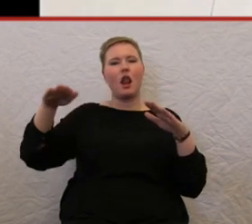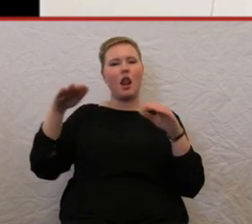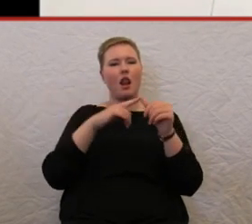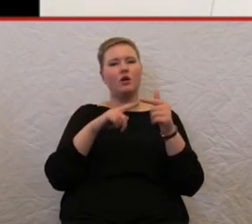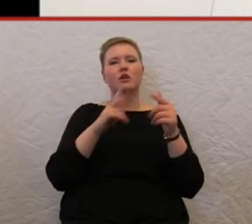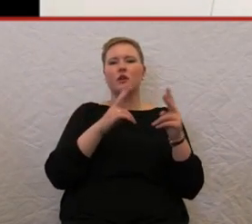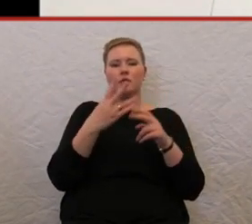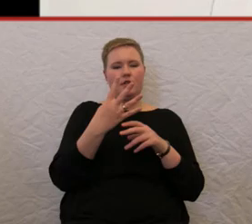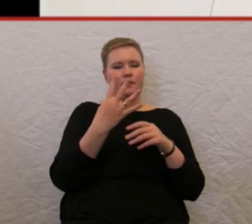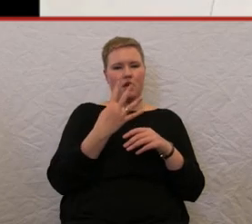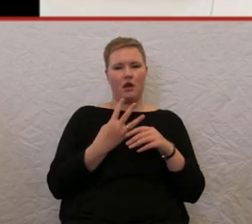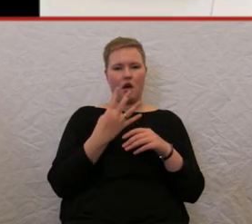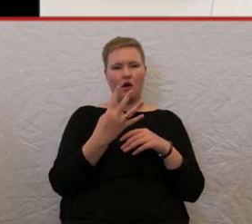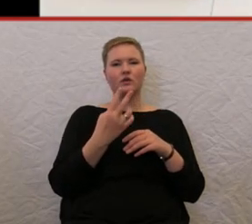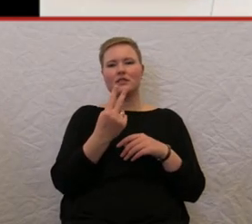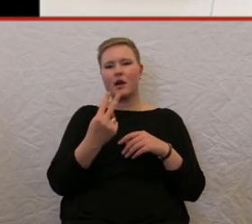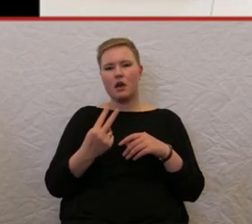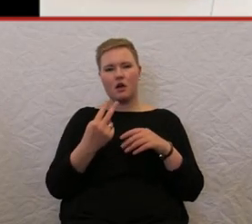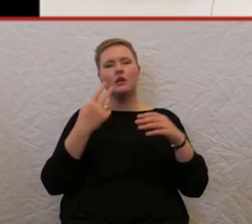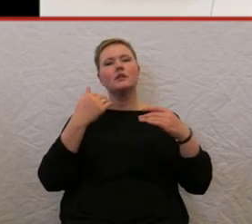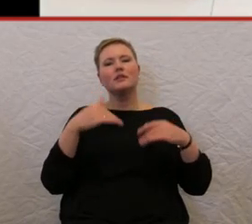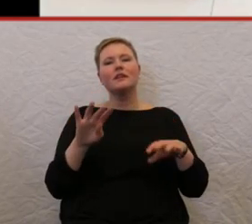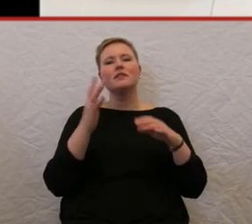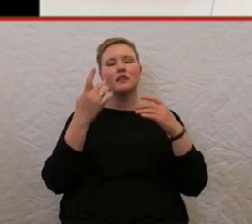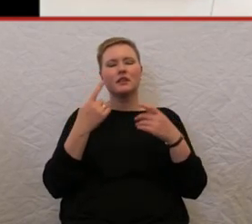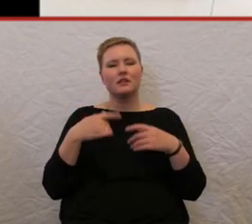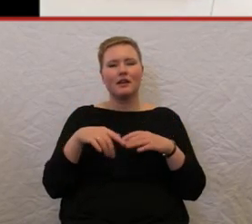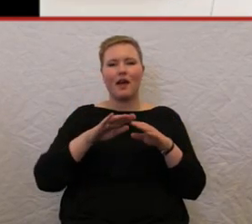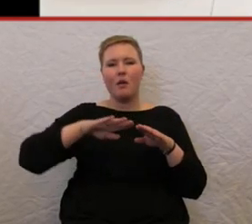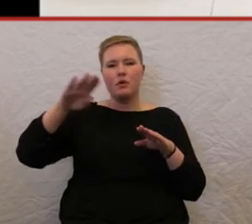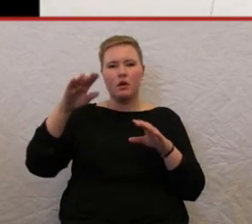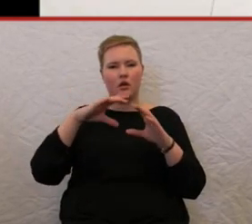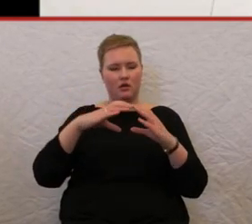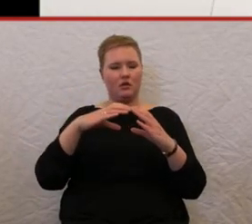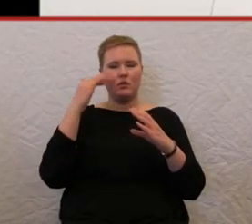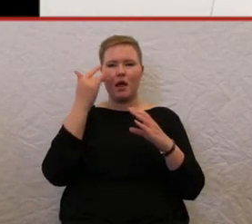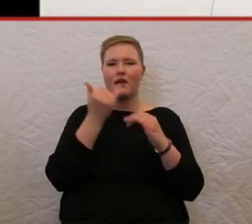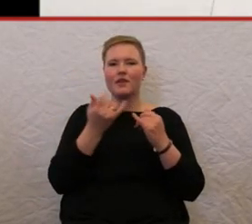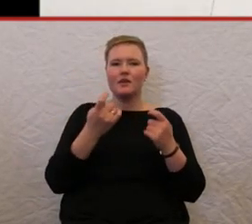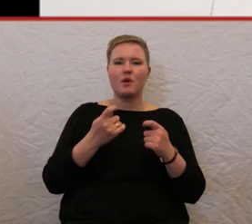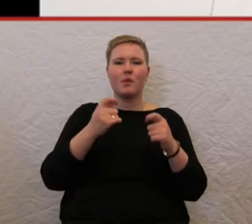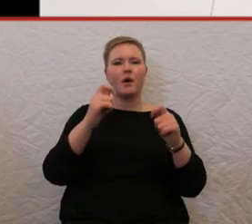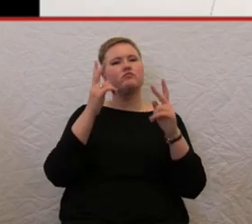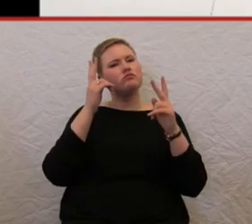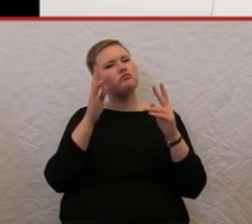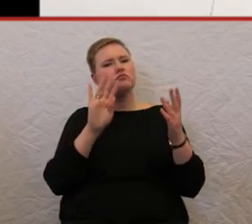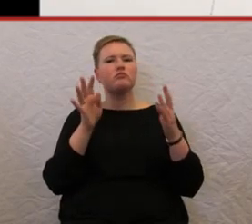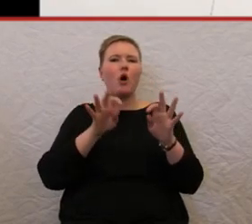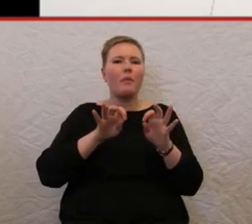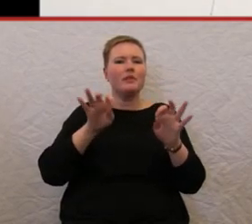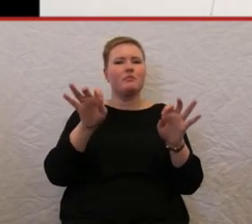Vierern und Zweiern uns dann diese Rampenkonstruktion überlegt haben, die ein relativ optimales